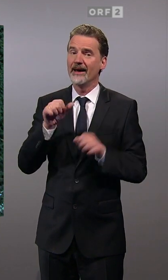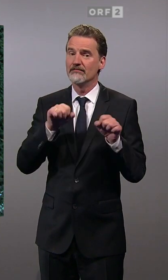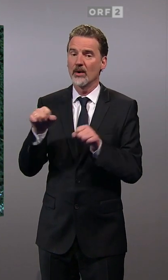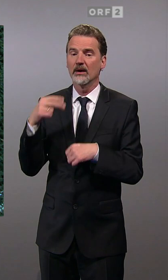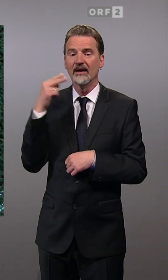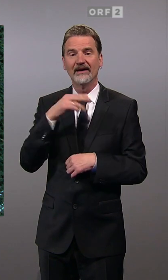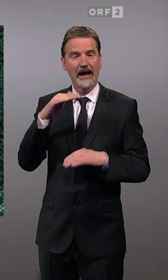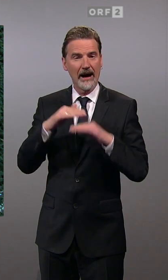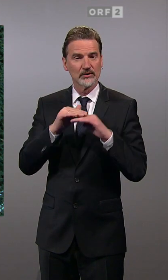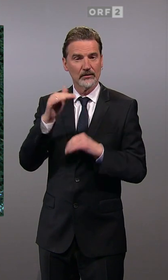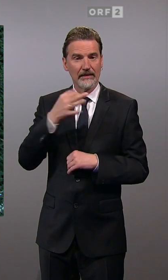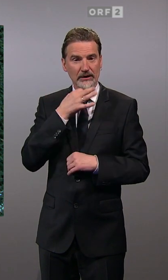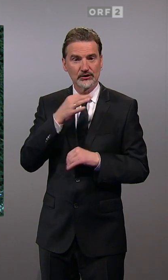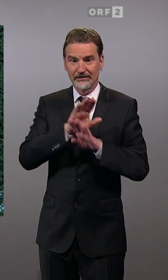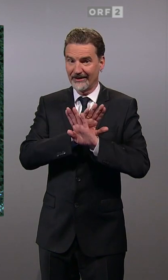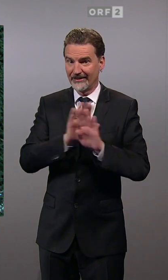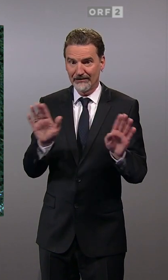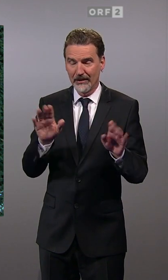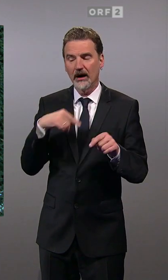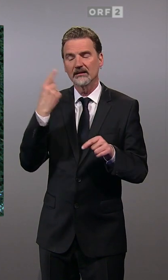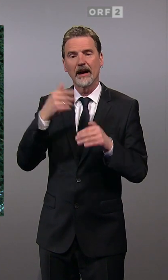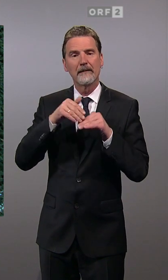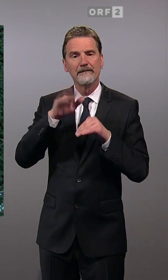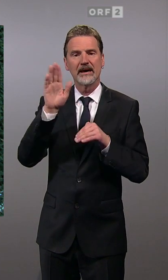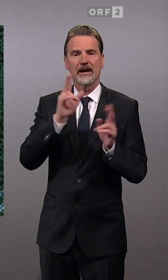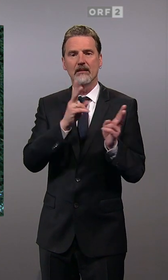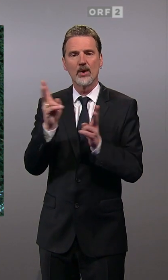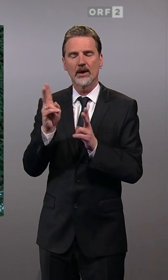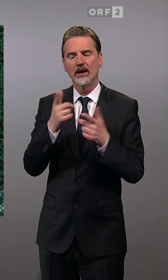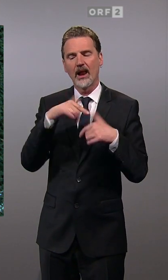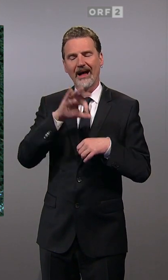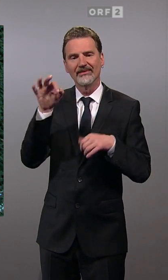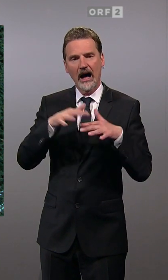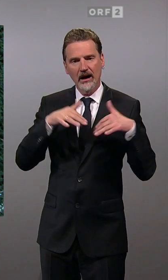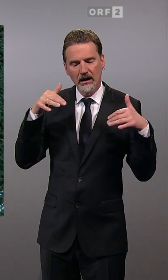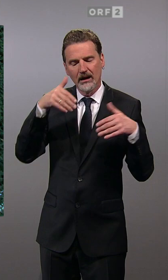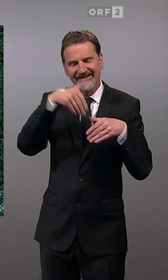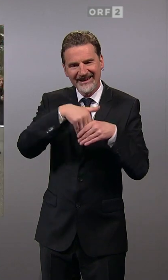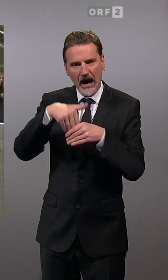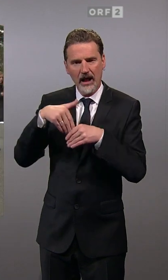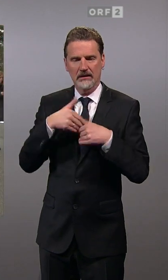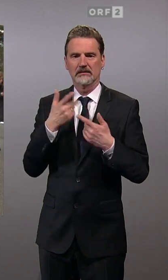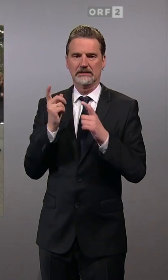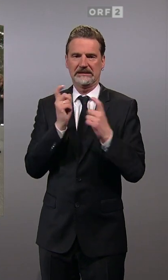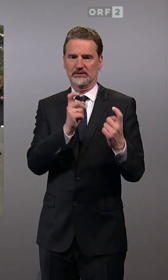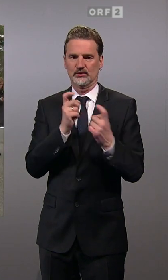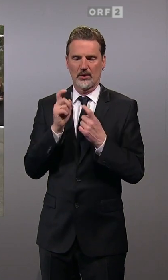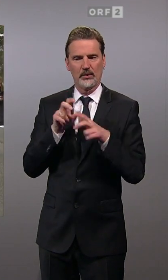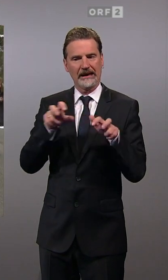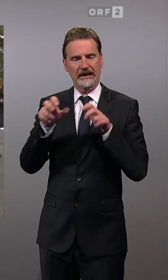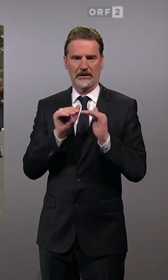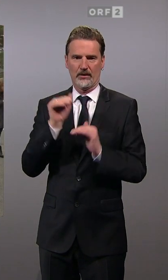absoluten Mehrheit, dass wir über Inhalte im Landtag und in der Landesregierung diskutieren. Großer